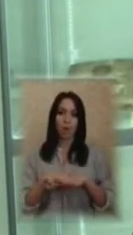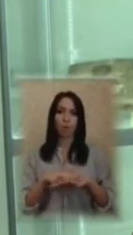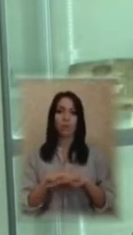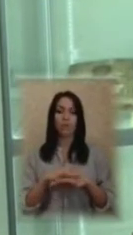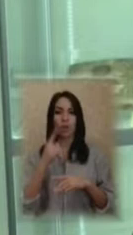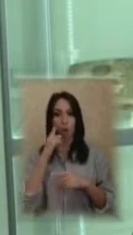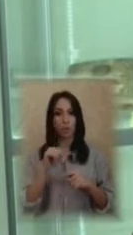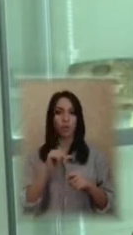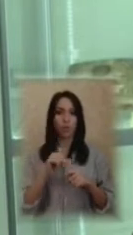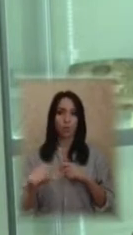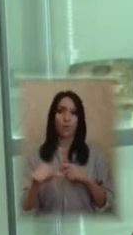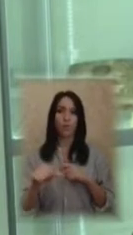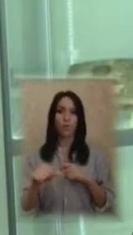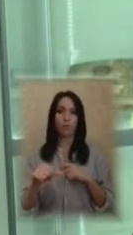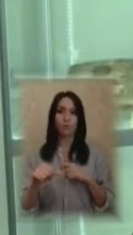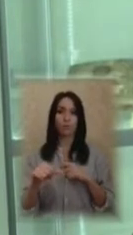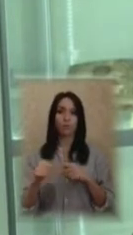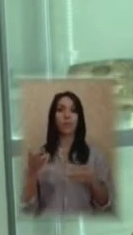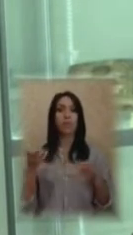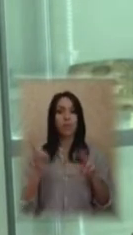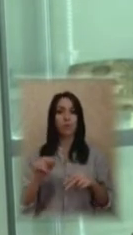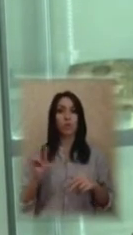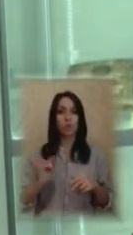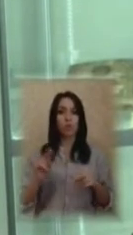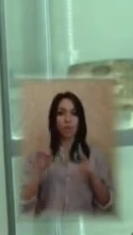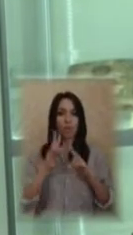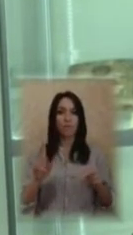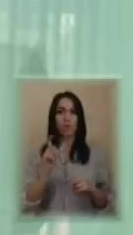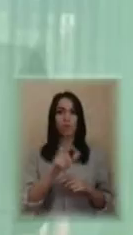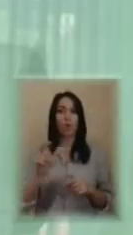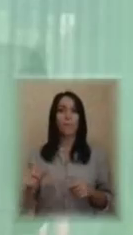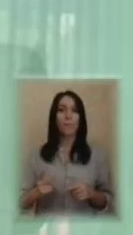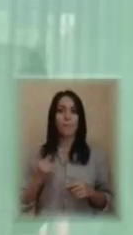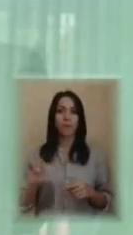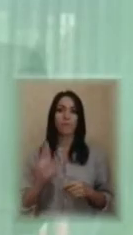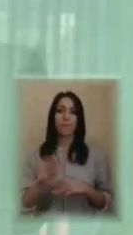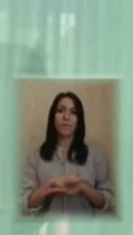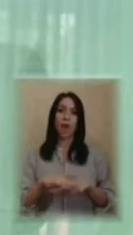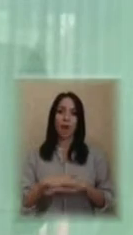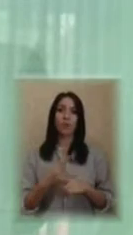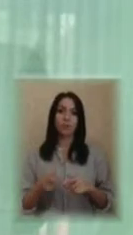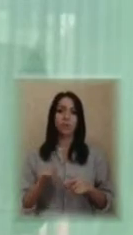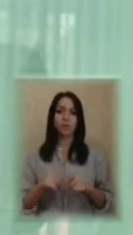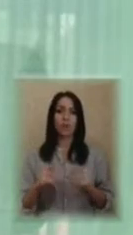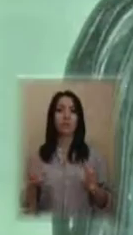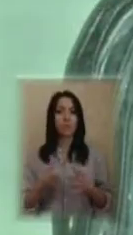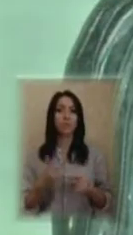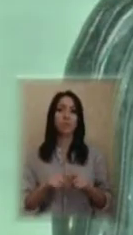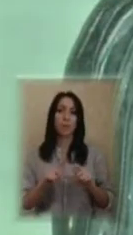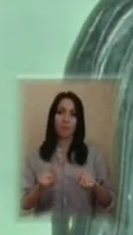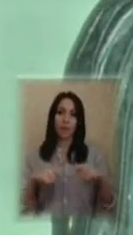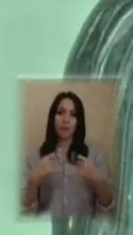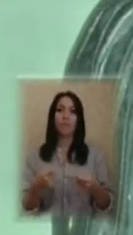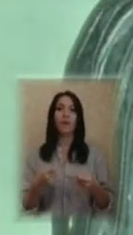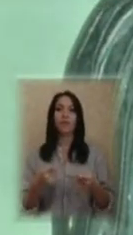залишилися роботи невідомих майстрів, в народі це зберігалося, це передавалося. В